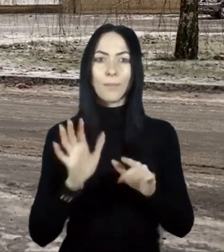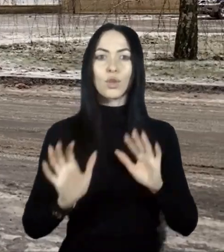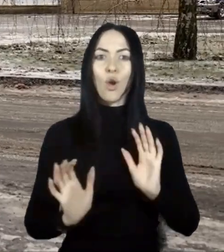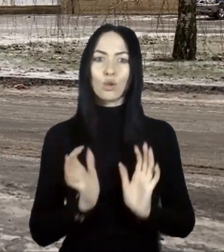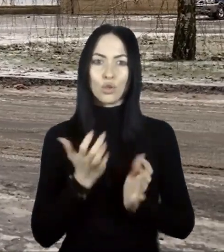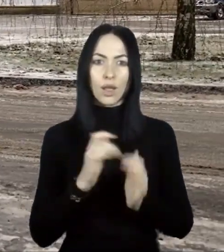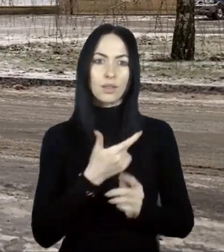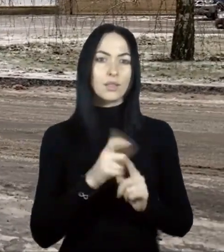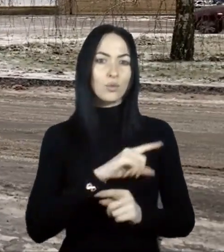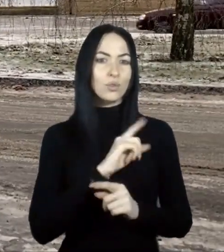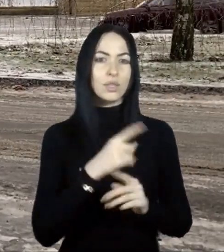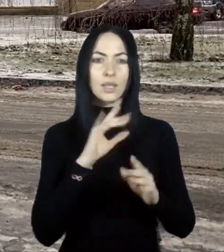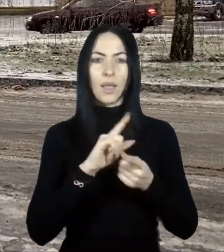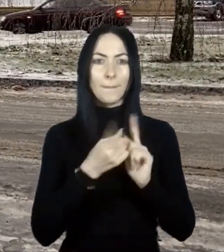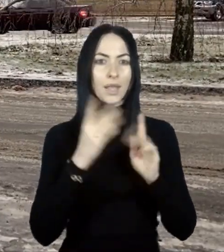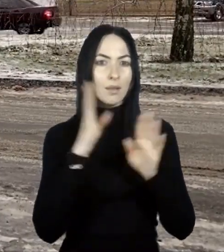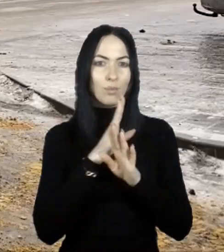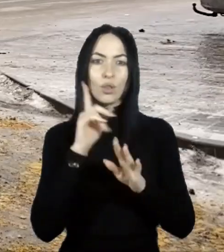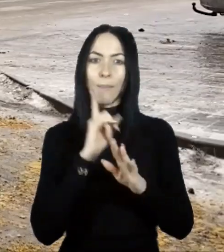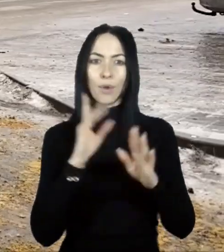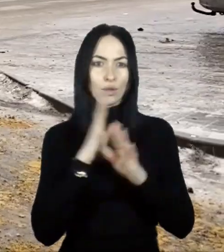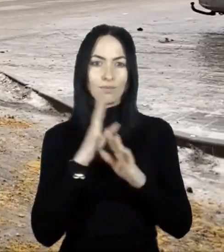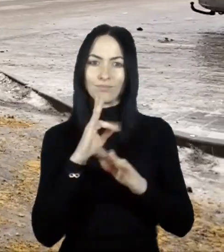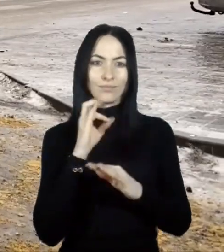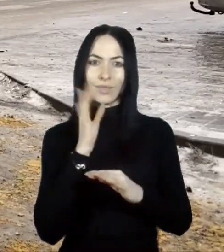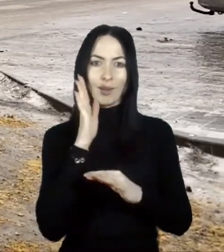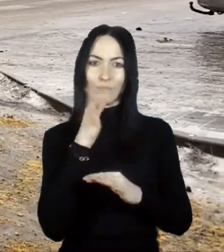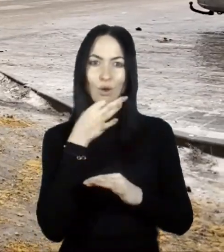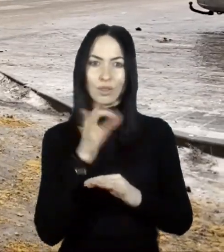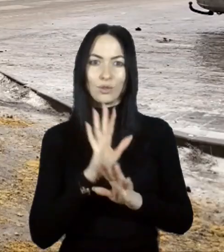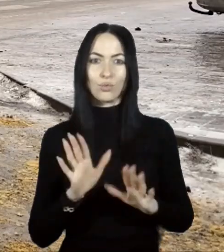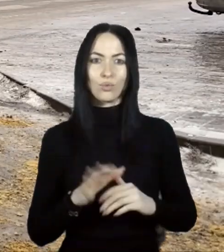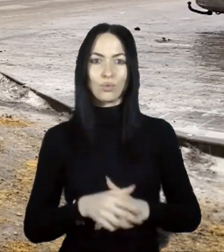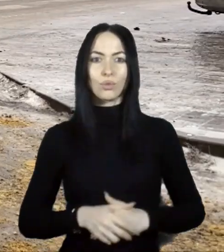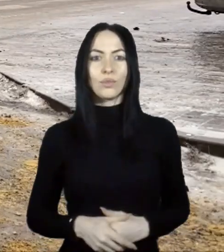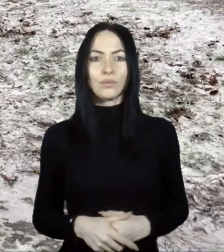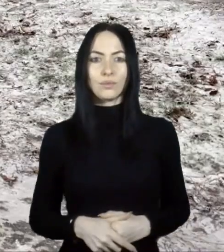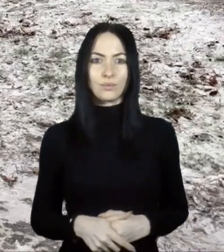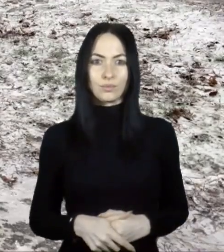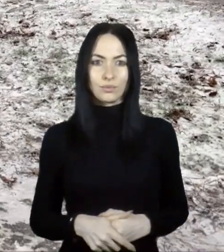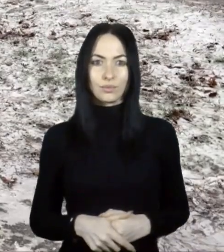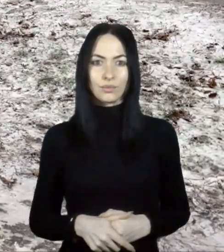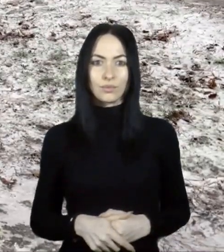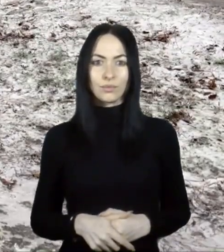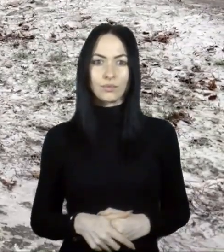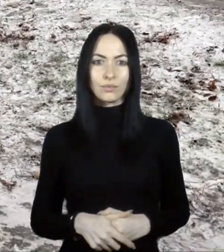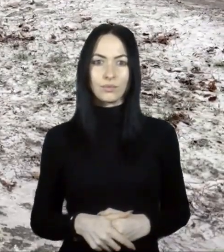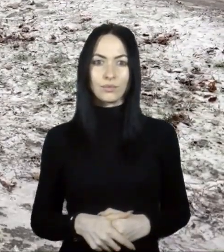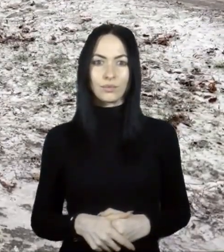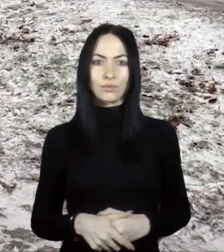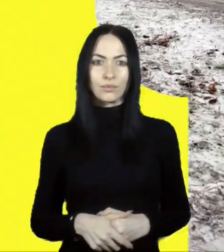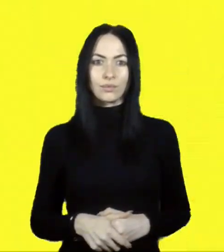Суттєвих змін погоди синоптики не прогнозують. Олександр Забродін, Андрій Рєзніков, Артем Степанов. Суспільне новини